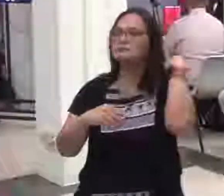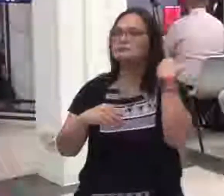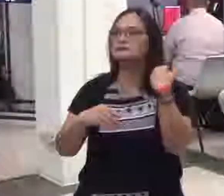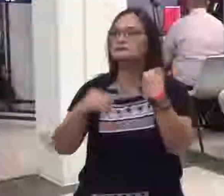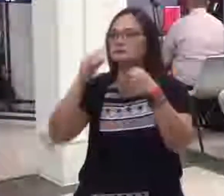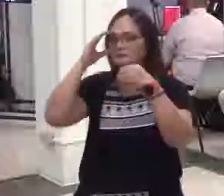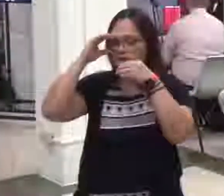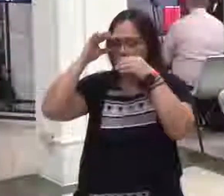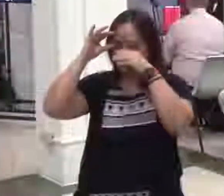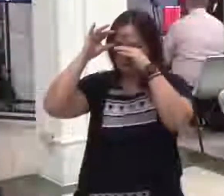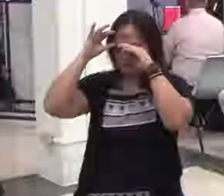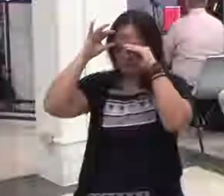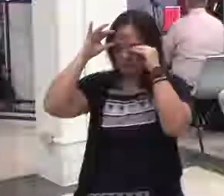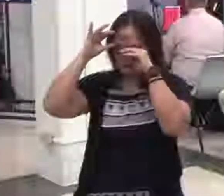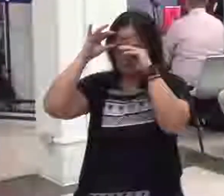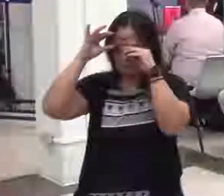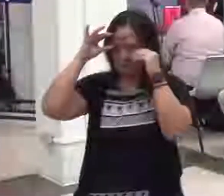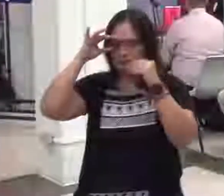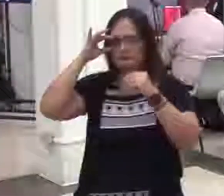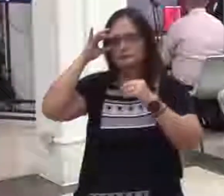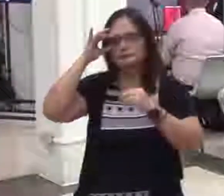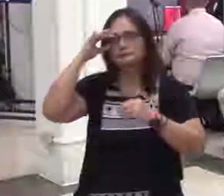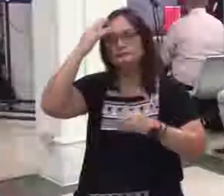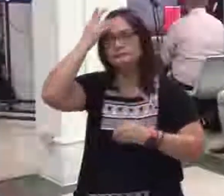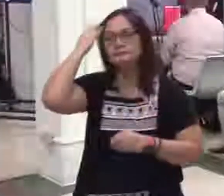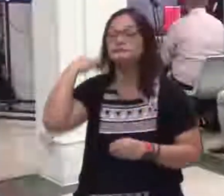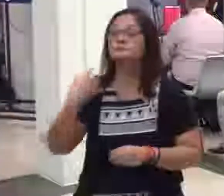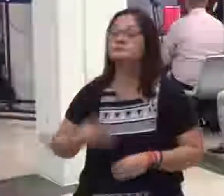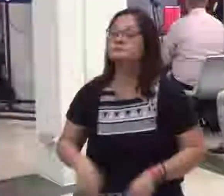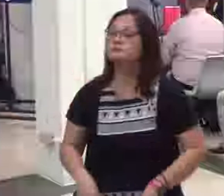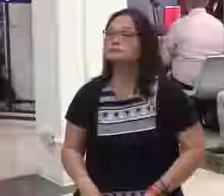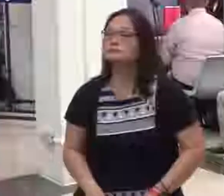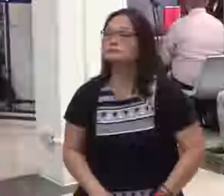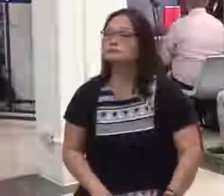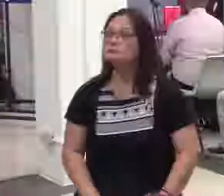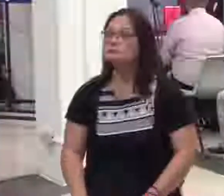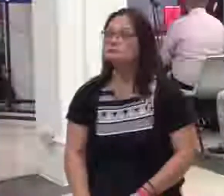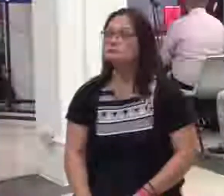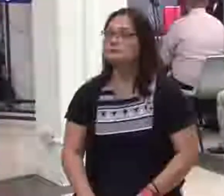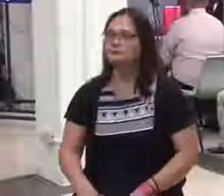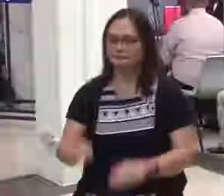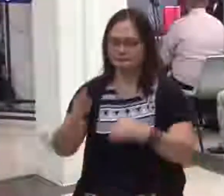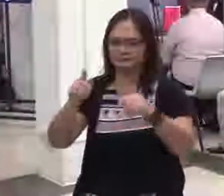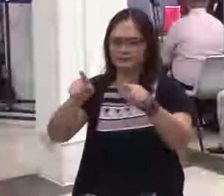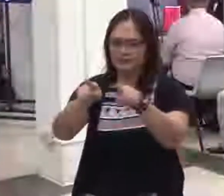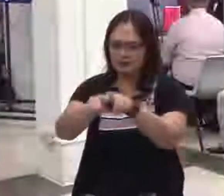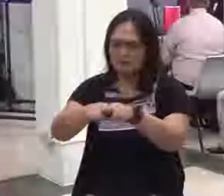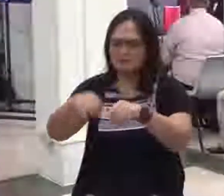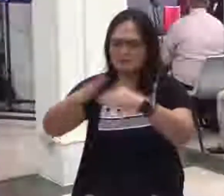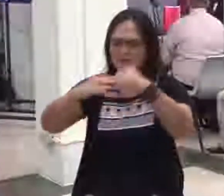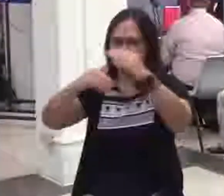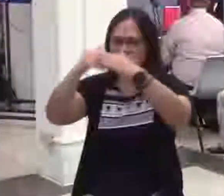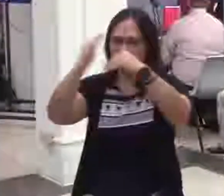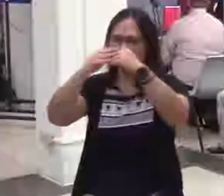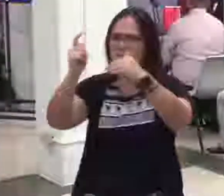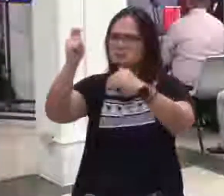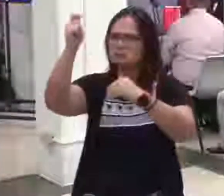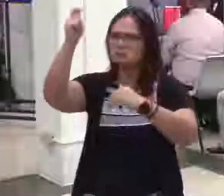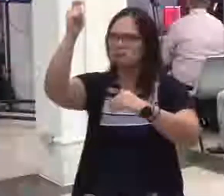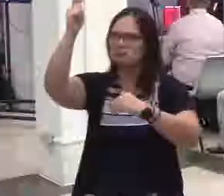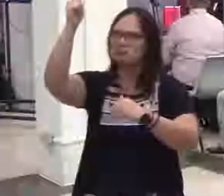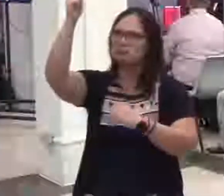napakaganda ng ginagawa nila doon. At sa pag taas na mga buildings, nakikitaas din naman na mga